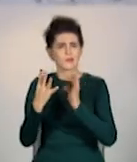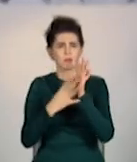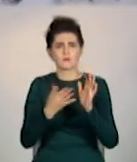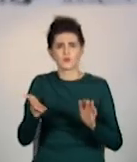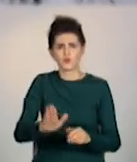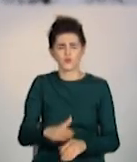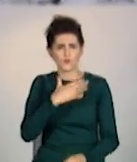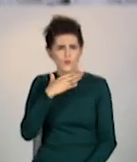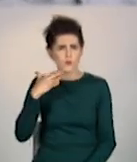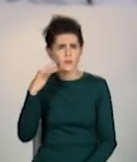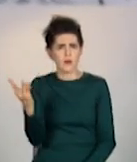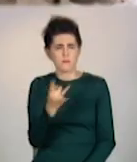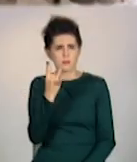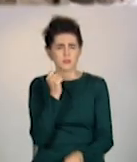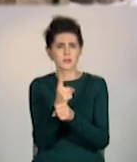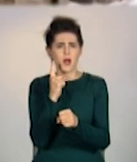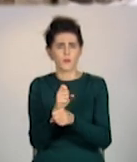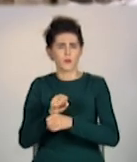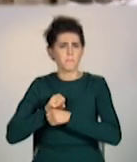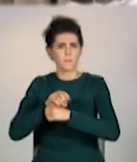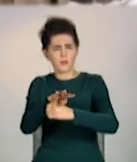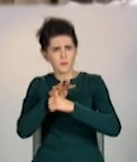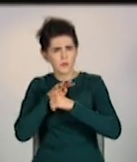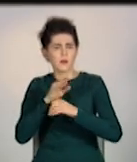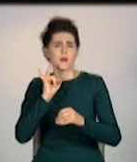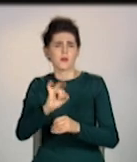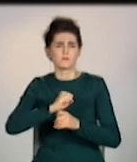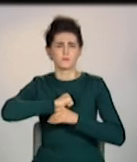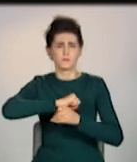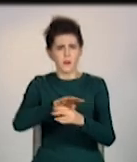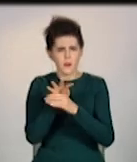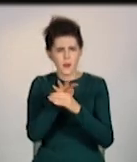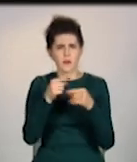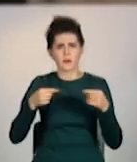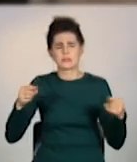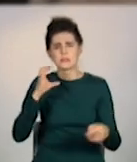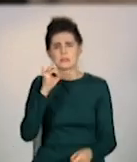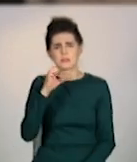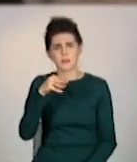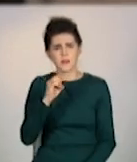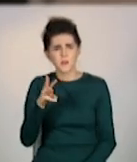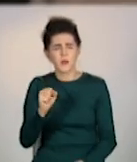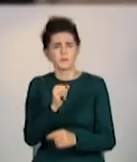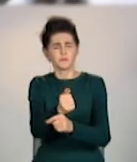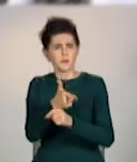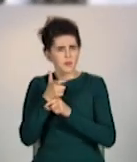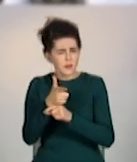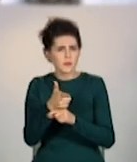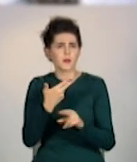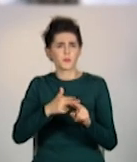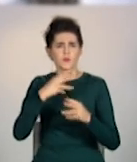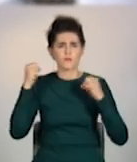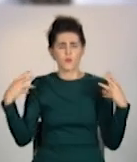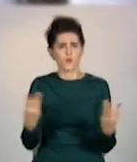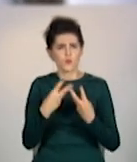вкотре використав заборонені міномети, а також гранатомети різних систем, кулемети та стрілецьку зброю. Під